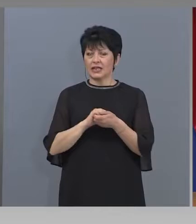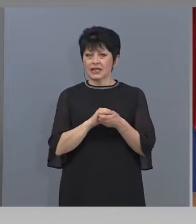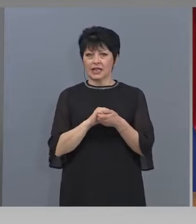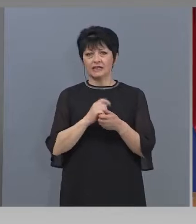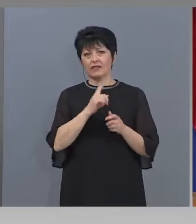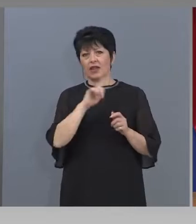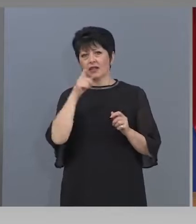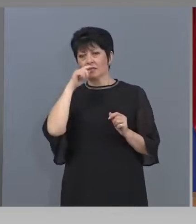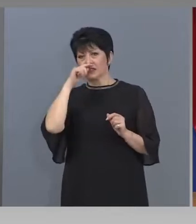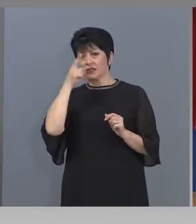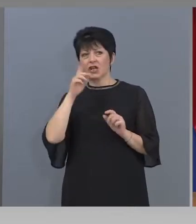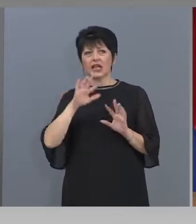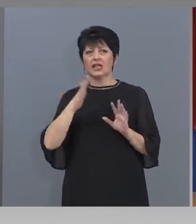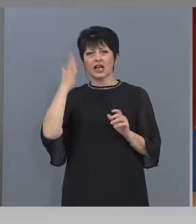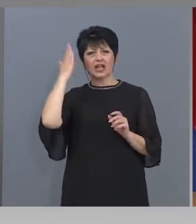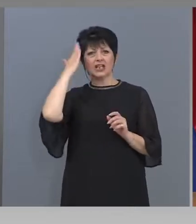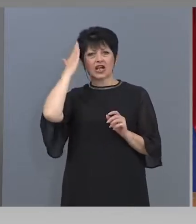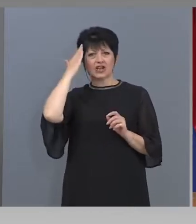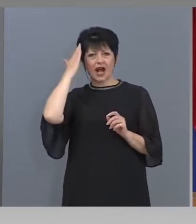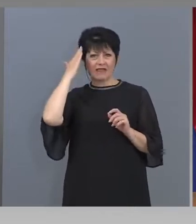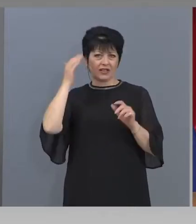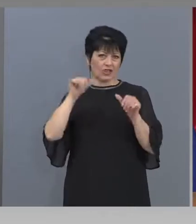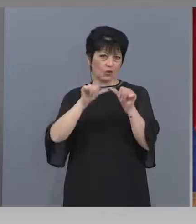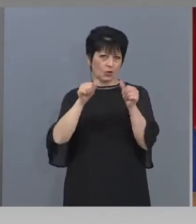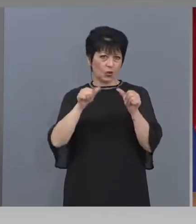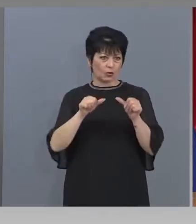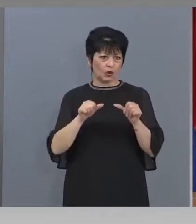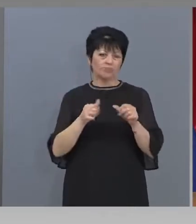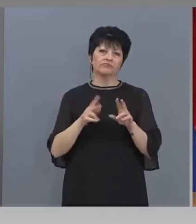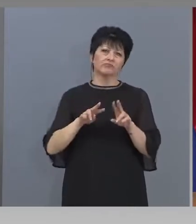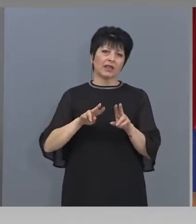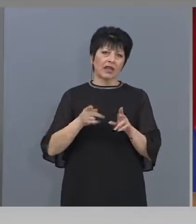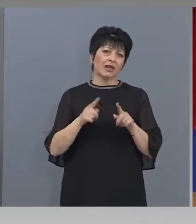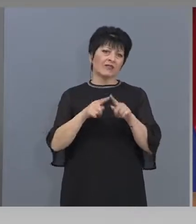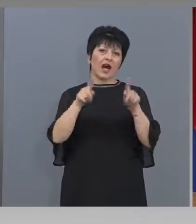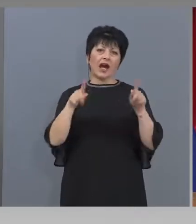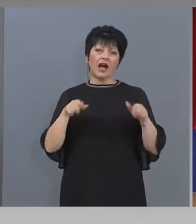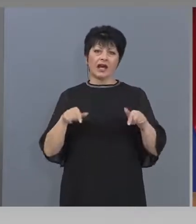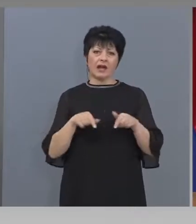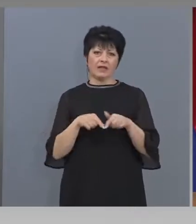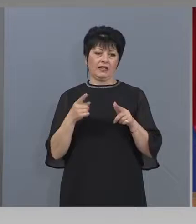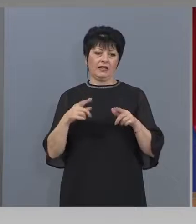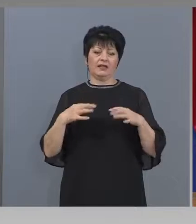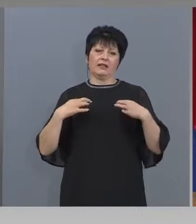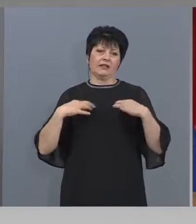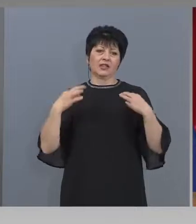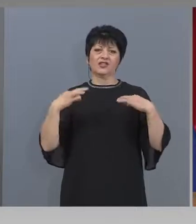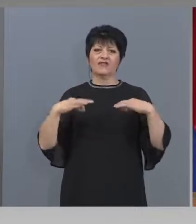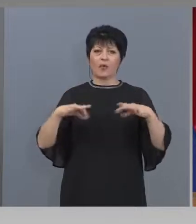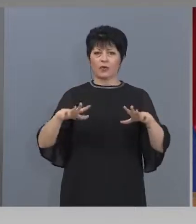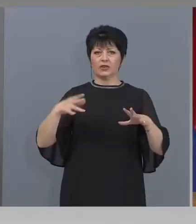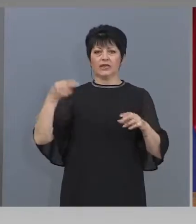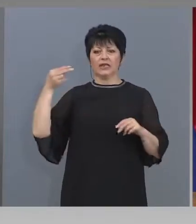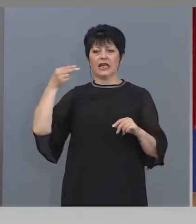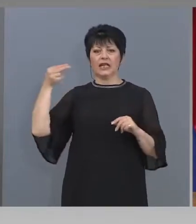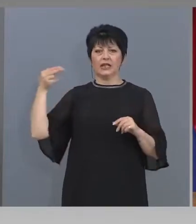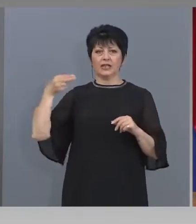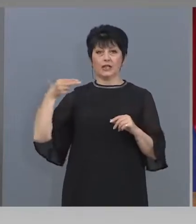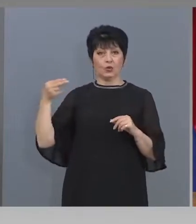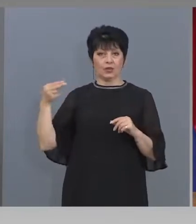държавни структури или в рамките на свободните институции.